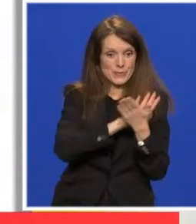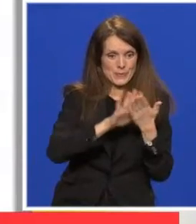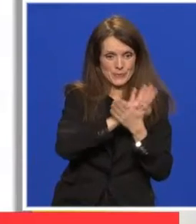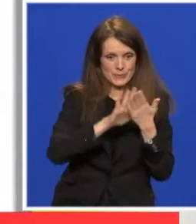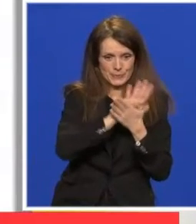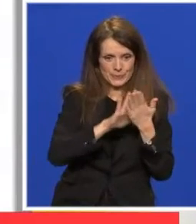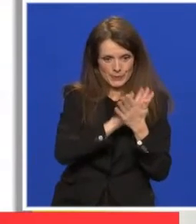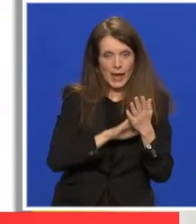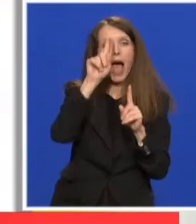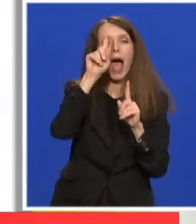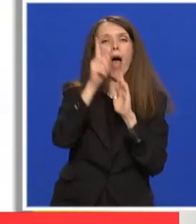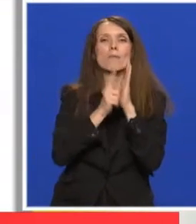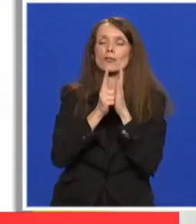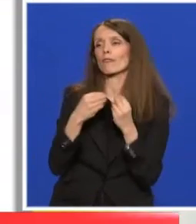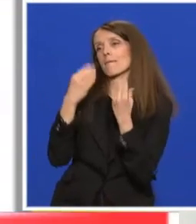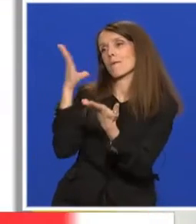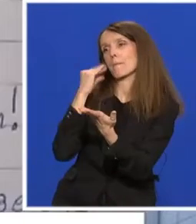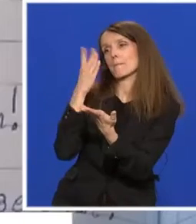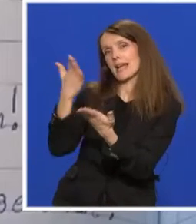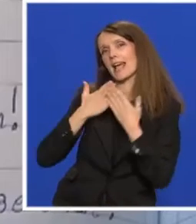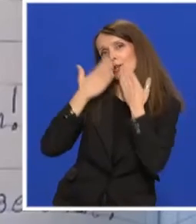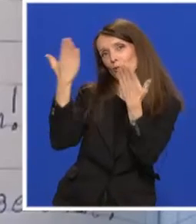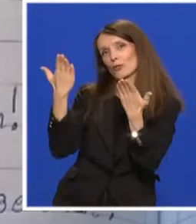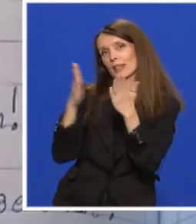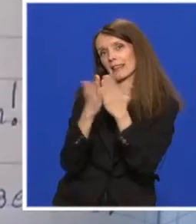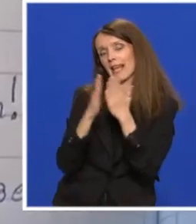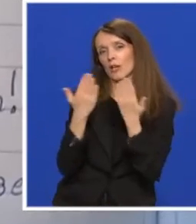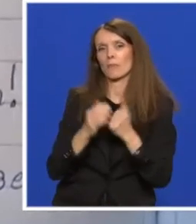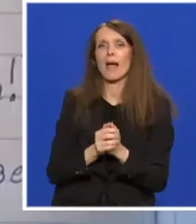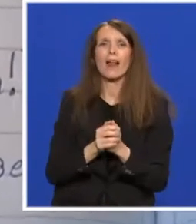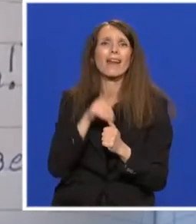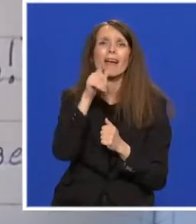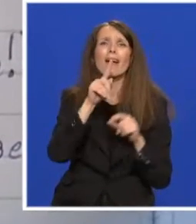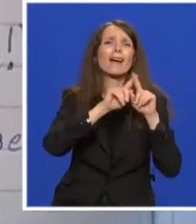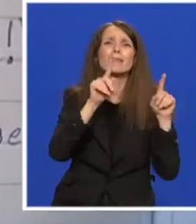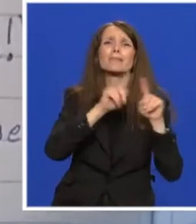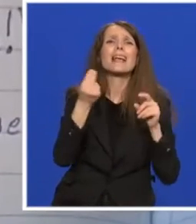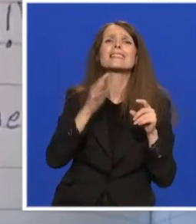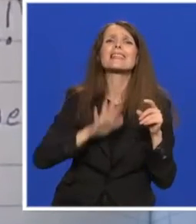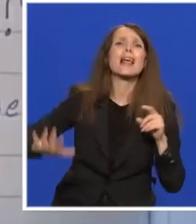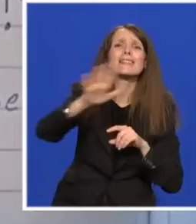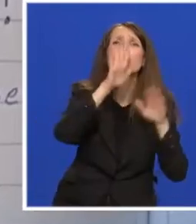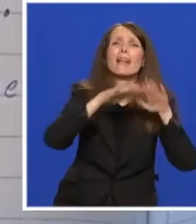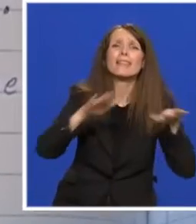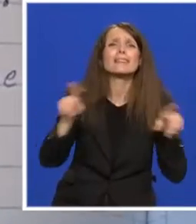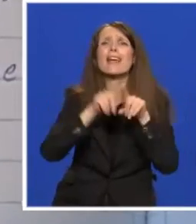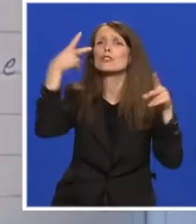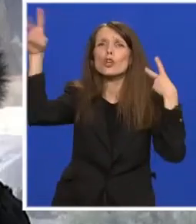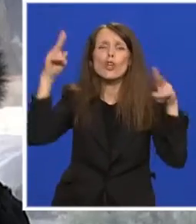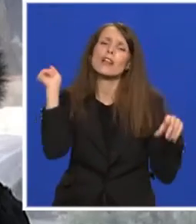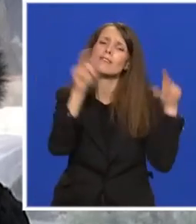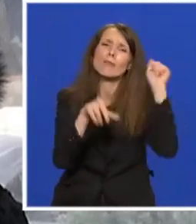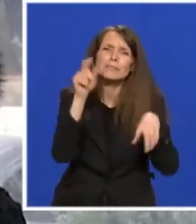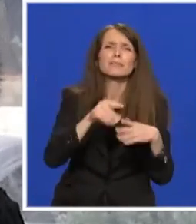ne čita baka. Radovi stižu iz svih krajeva Srbije, ali i dijaspore. Ono što je